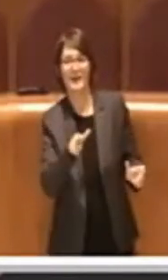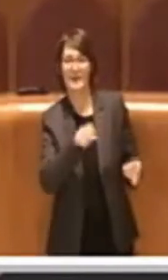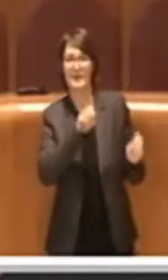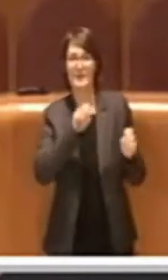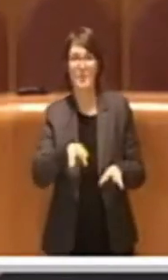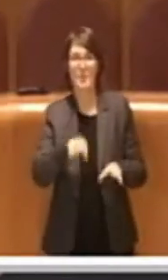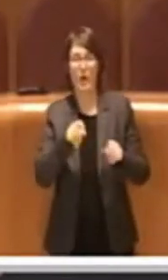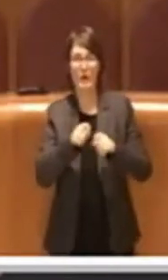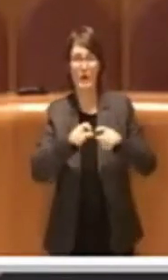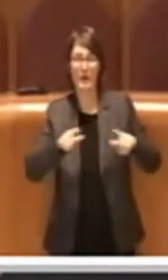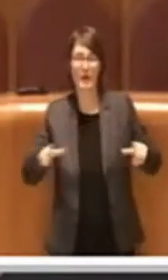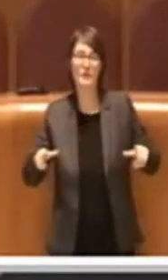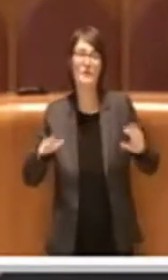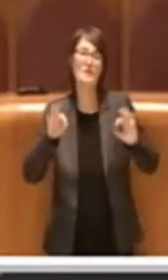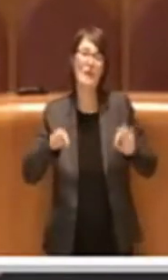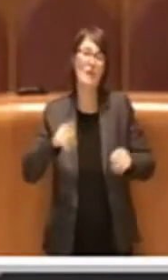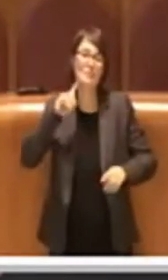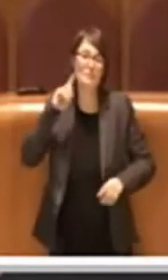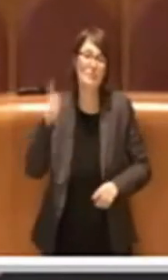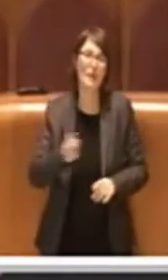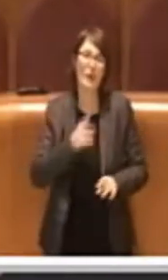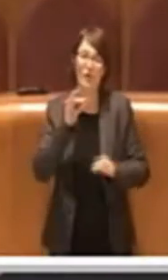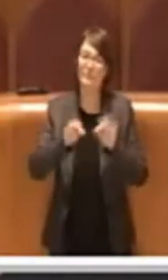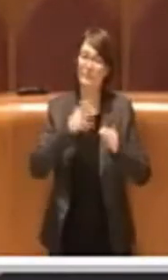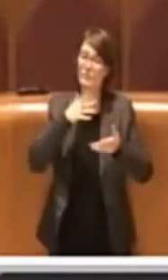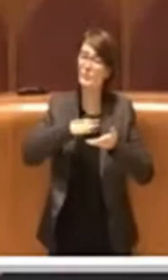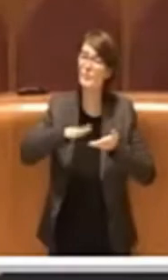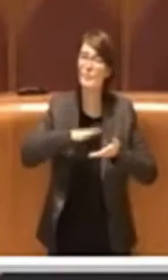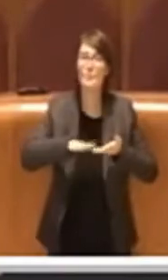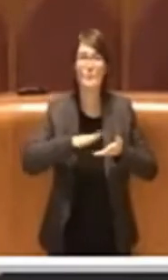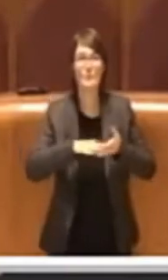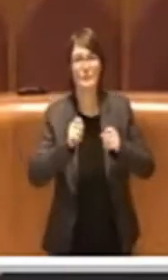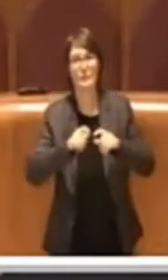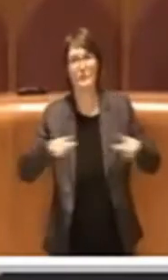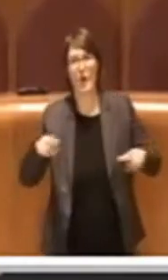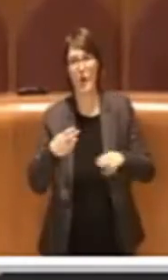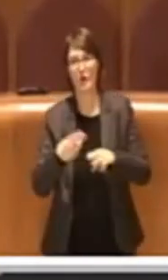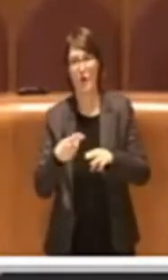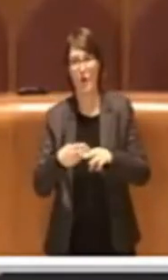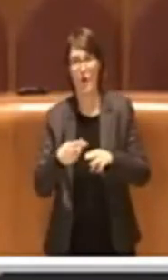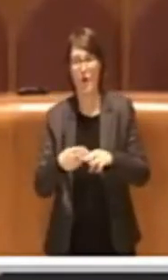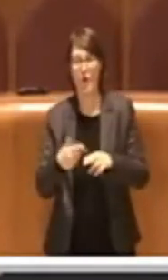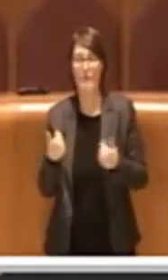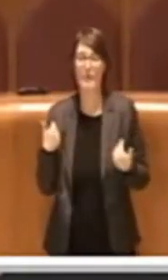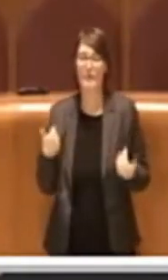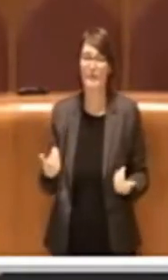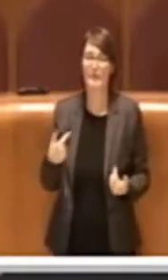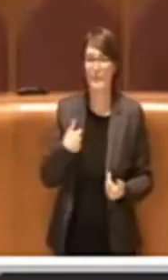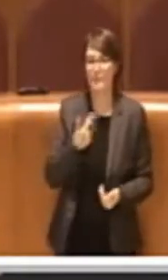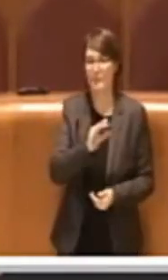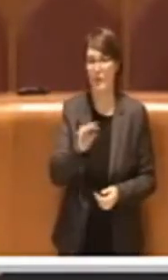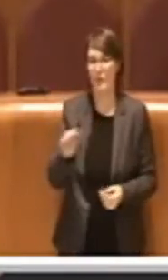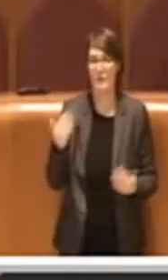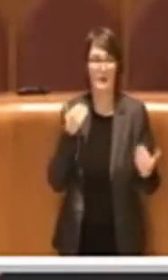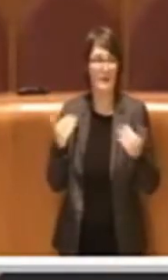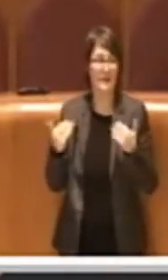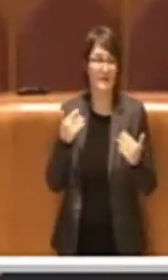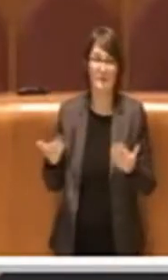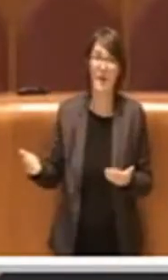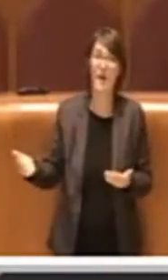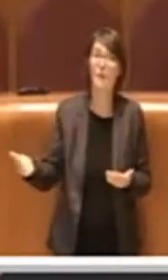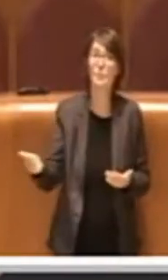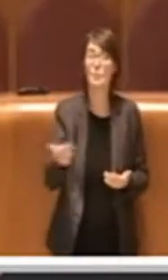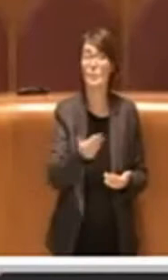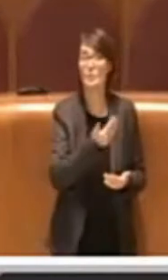il decoro di Roma. Io pertanto chiedo a tutta l'Aula di poter